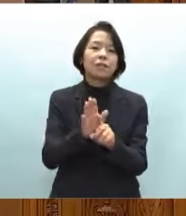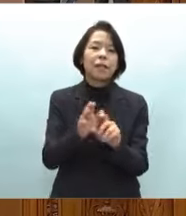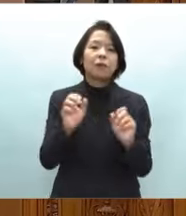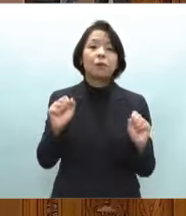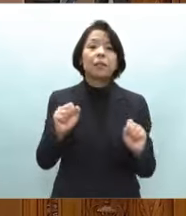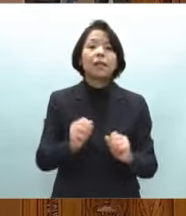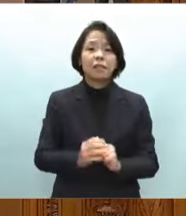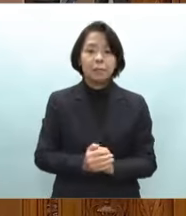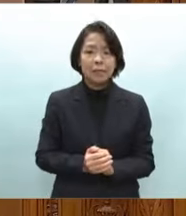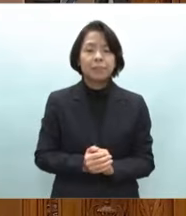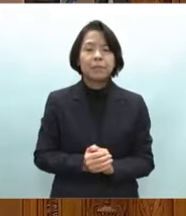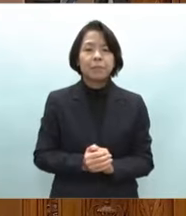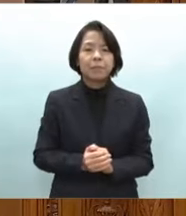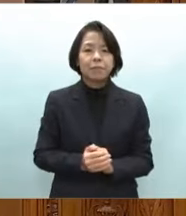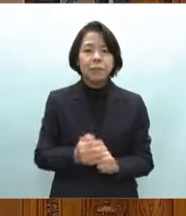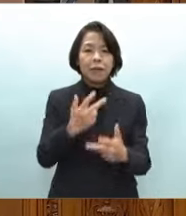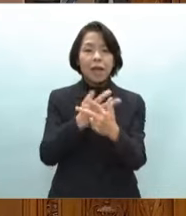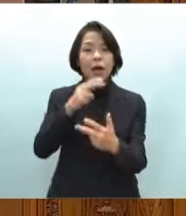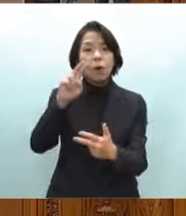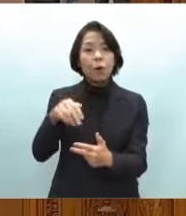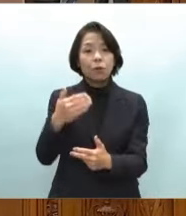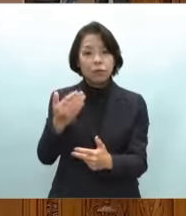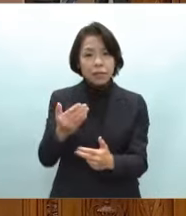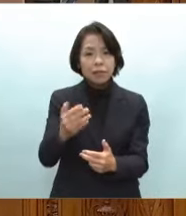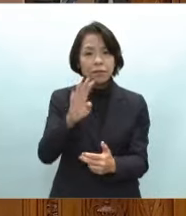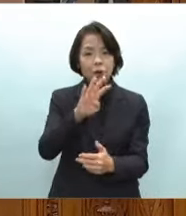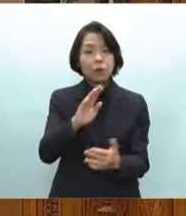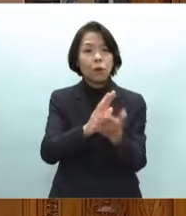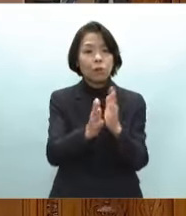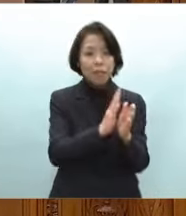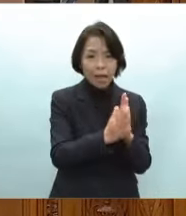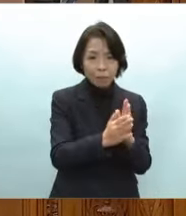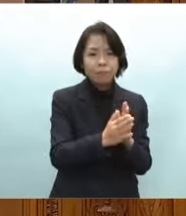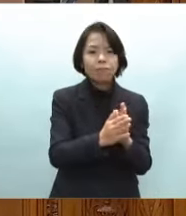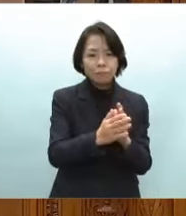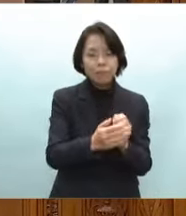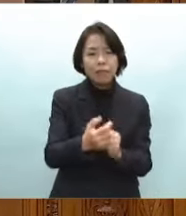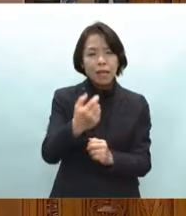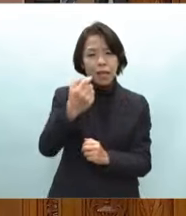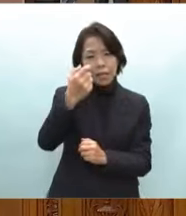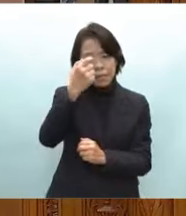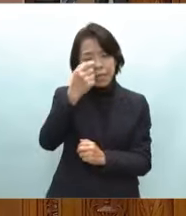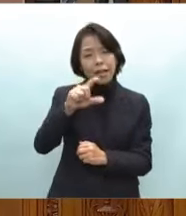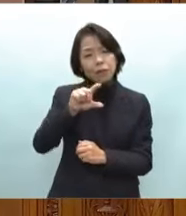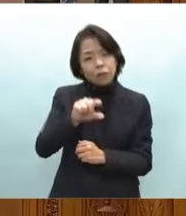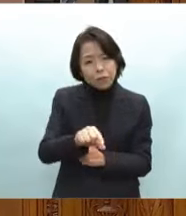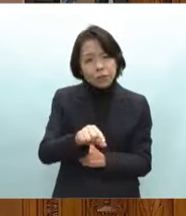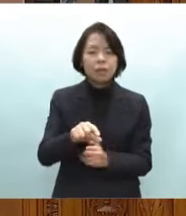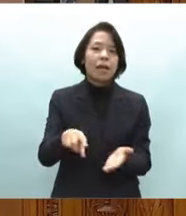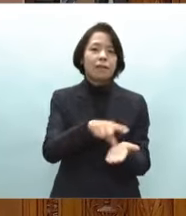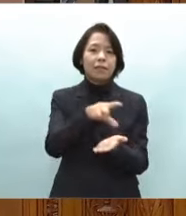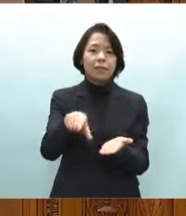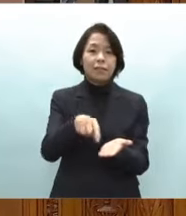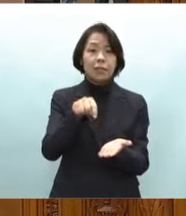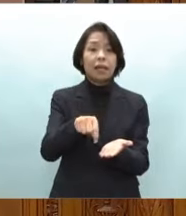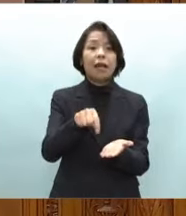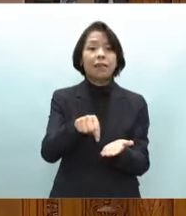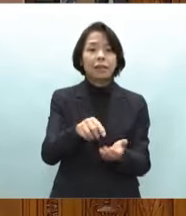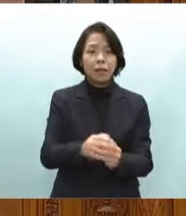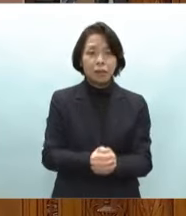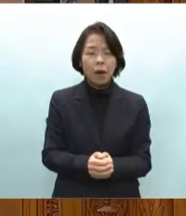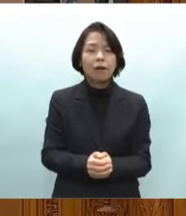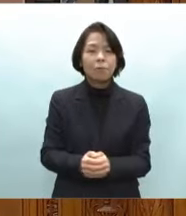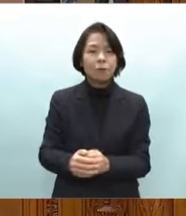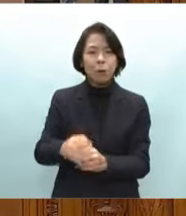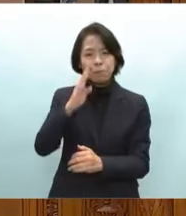りますまた北陸4県の比較的被災が少なかった地域については風